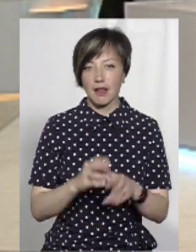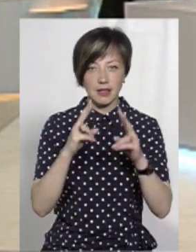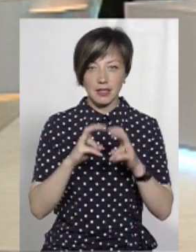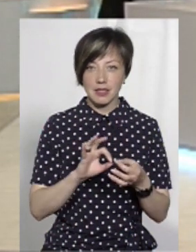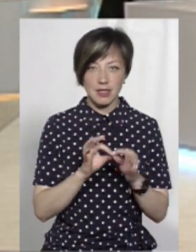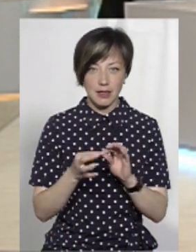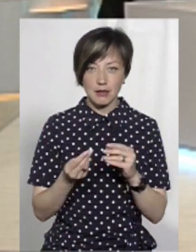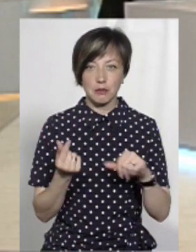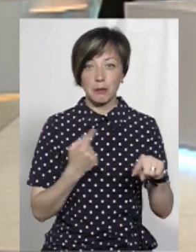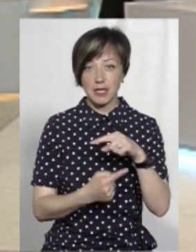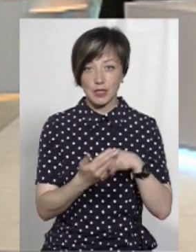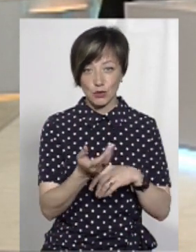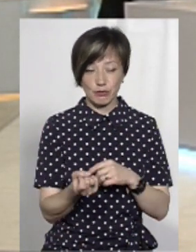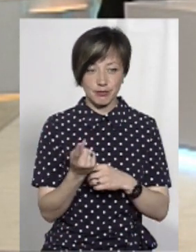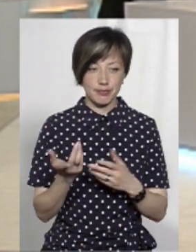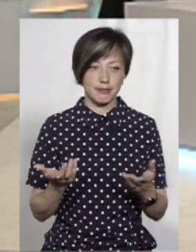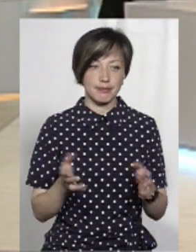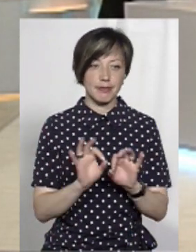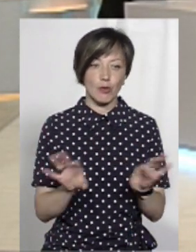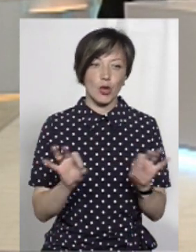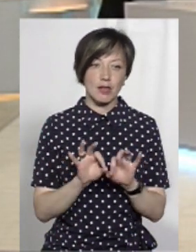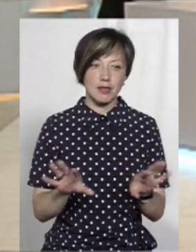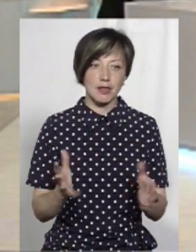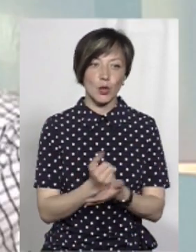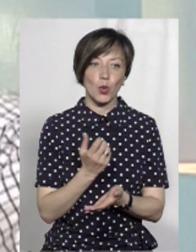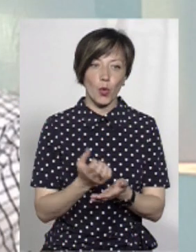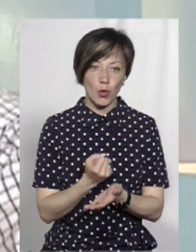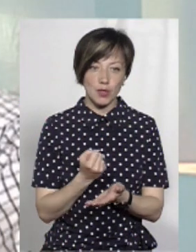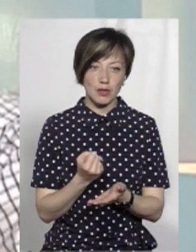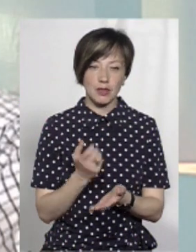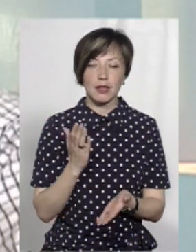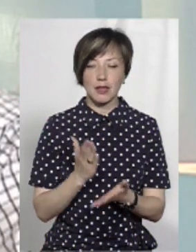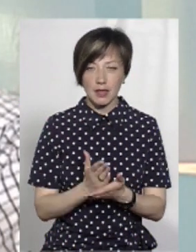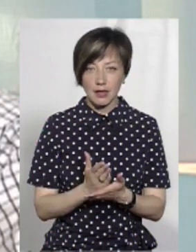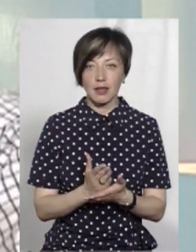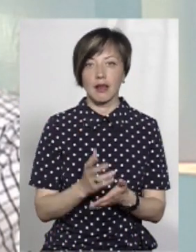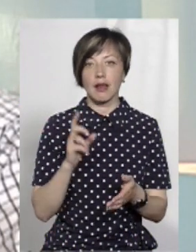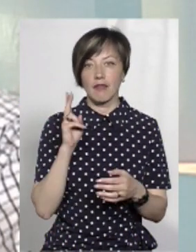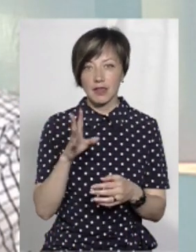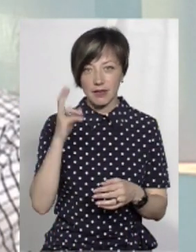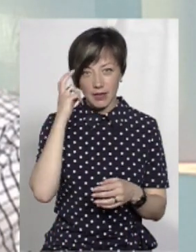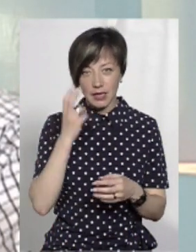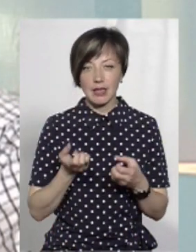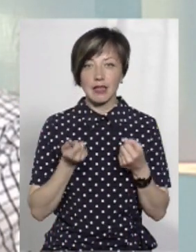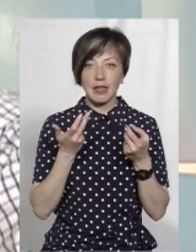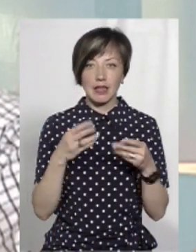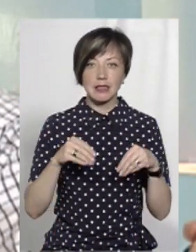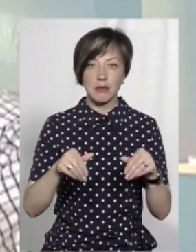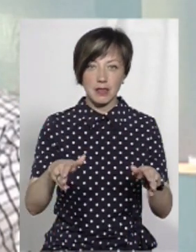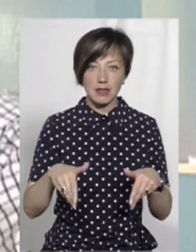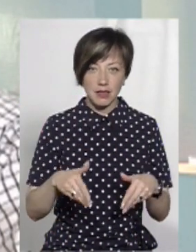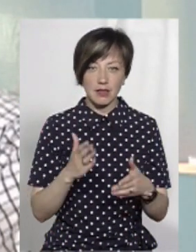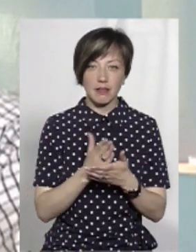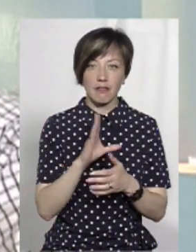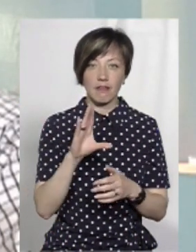складно, оскільки я знаю, що з бізнесу. Тобто, пояснити доходи, там є квартира в Києві, кілька земельних ділянок в Києві,